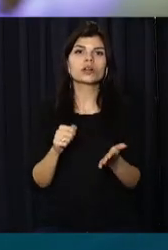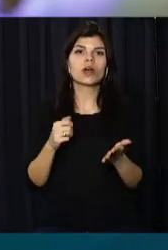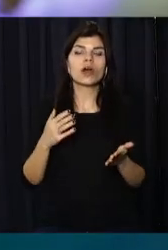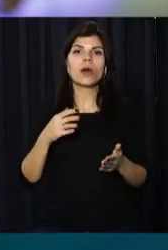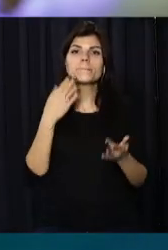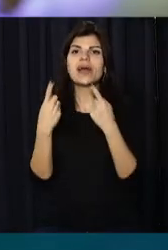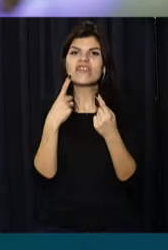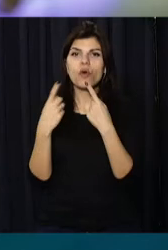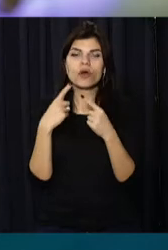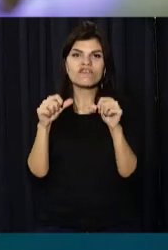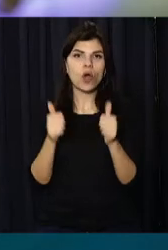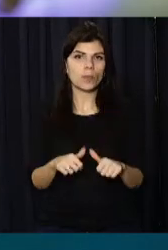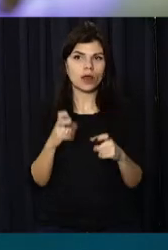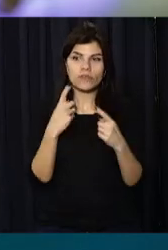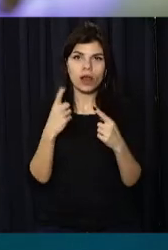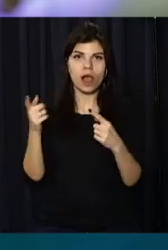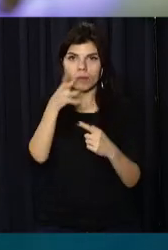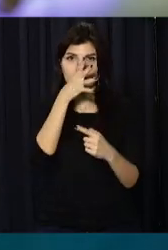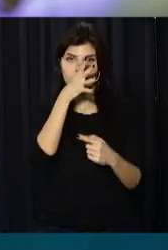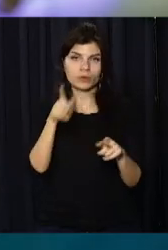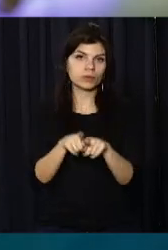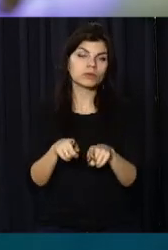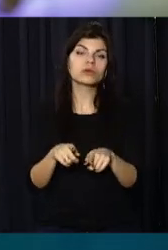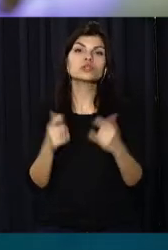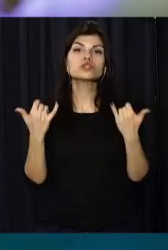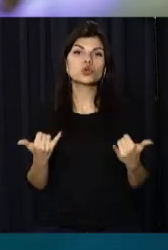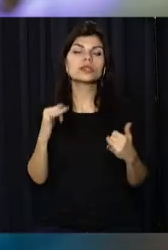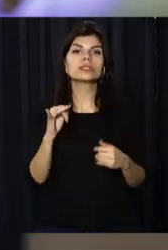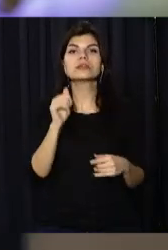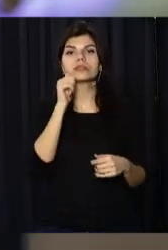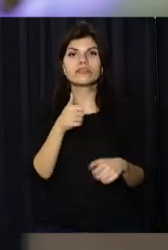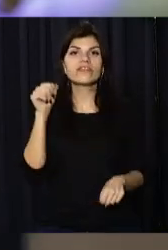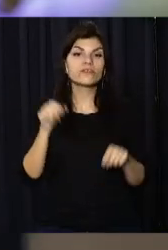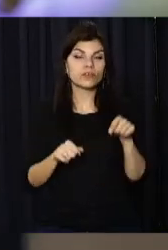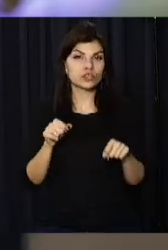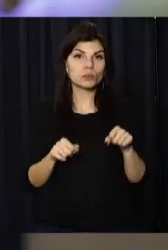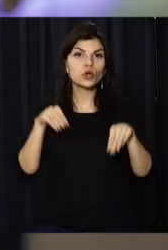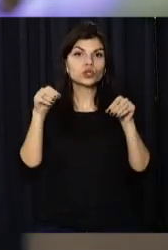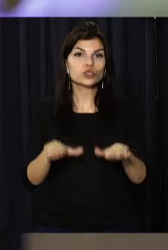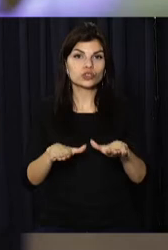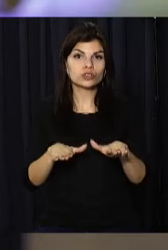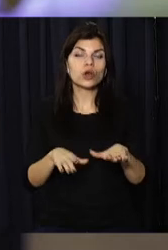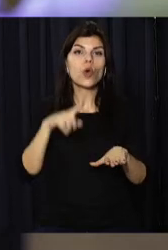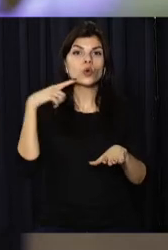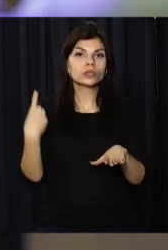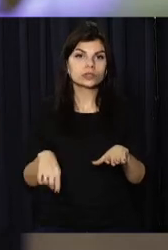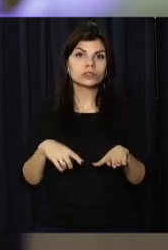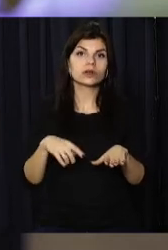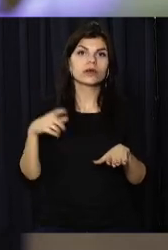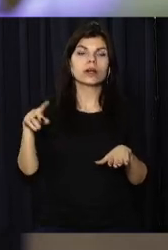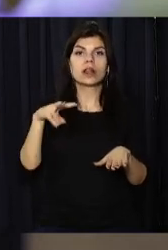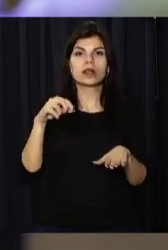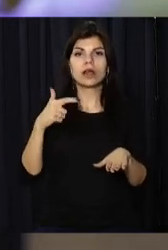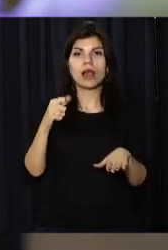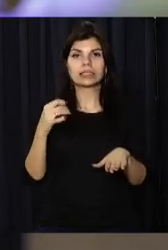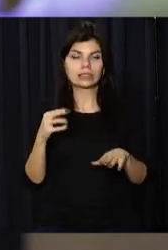переговорні формати. Сьогоднішнім та завтрашніми можливими рішеннями Росія легалізує